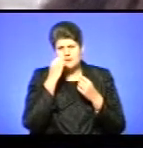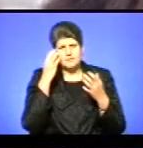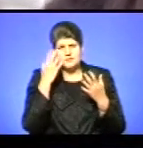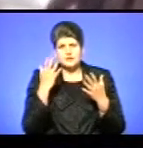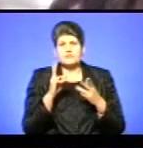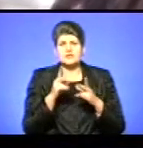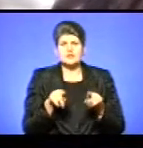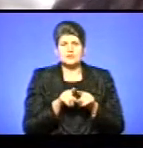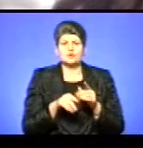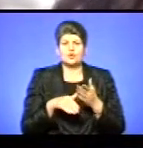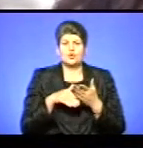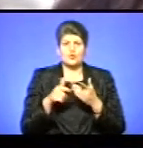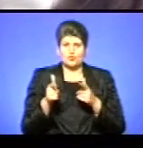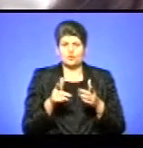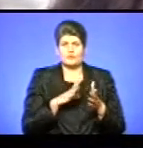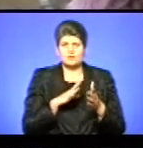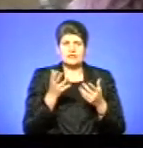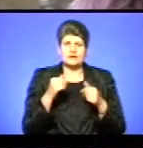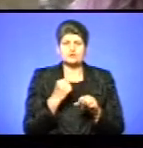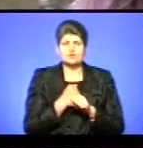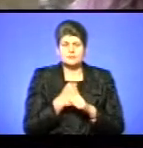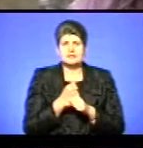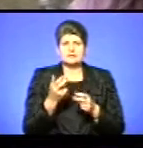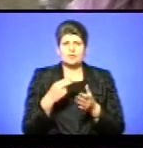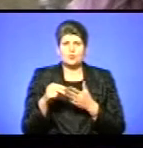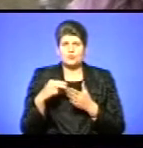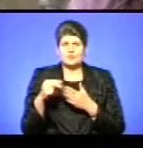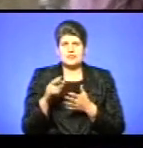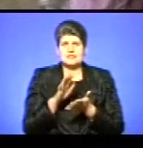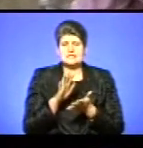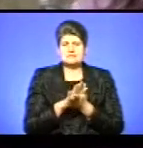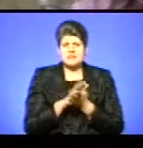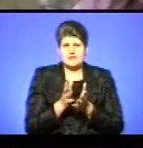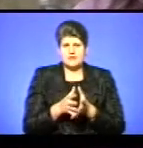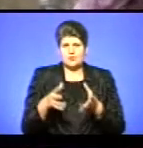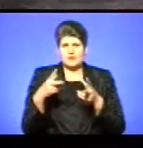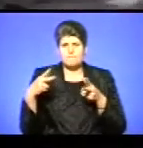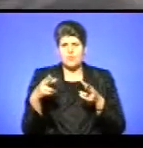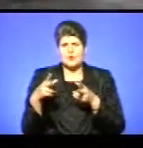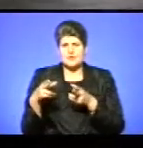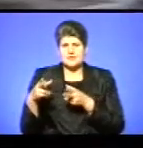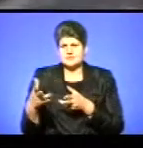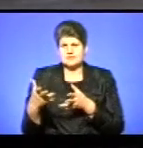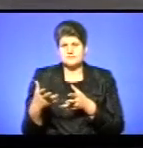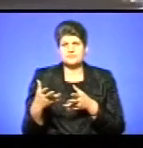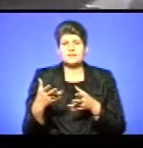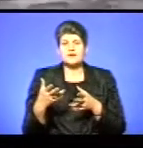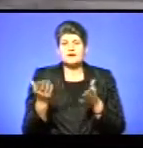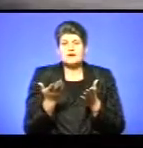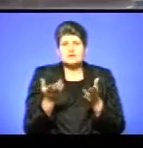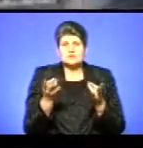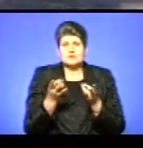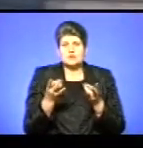вони теж готові були. Ну, давайте щось будемо робити. Купили, здається, сміттєві кульки, порізали їх. Тобто, якостю машину треба було